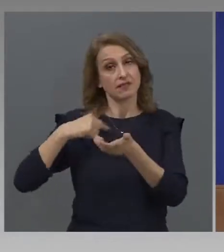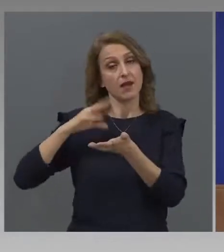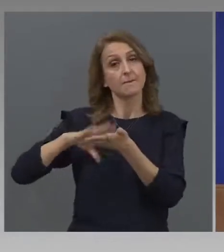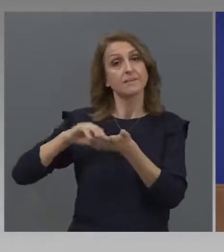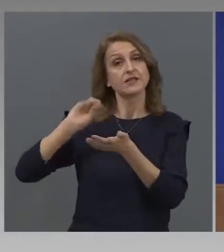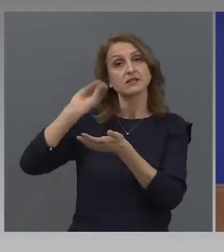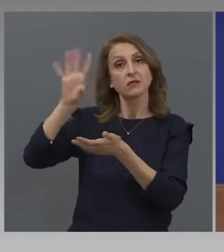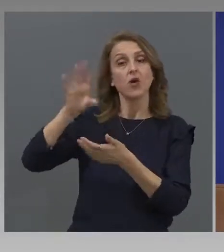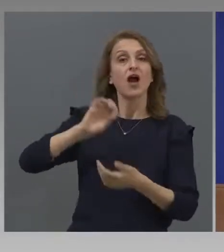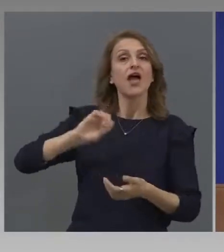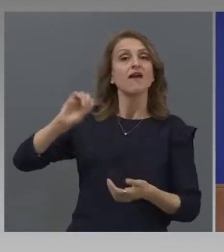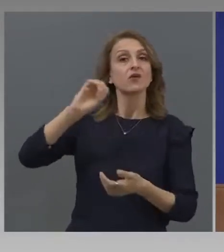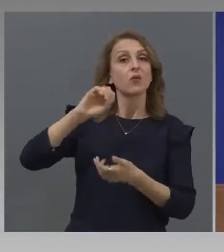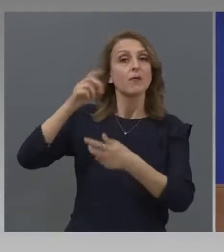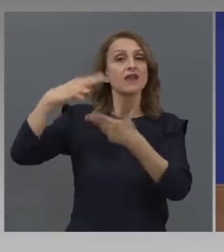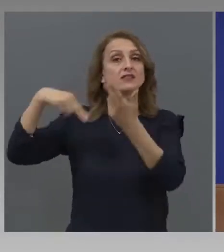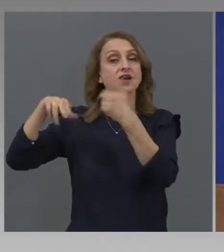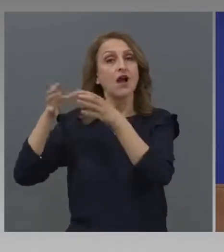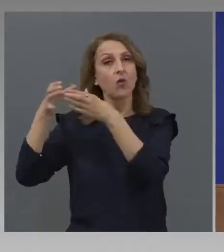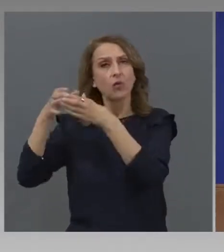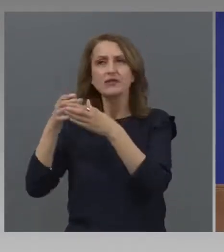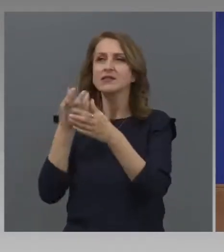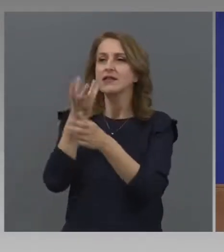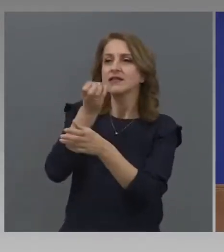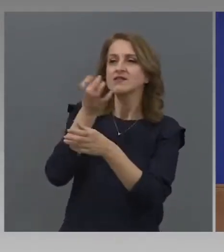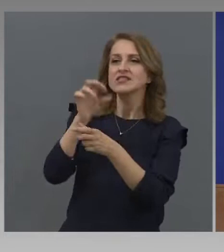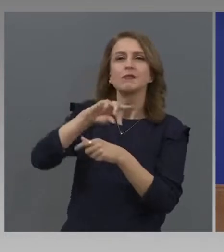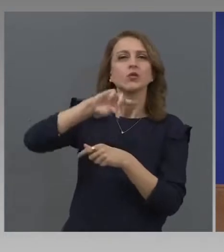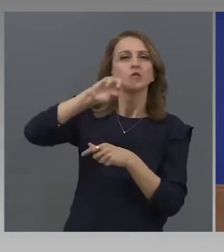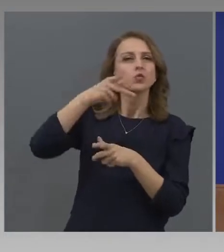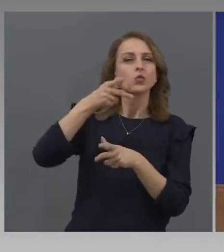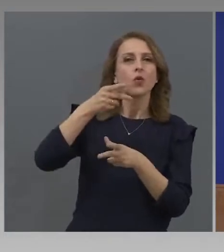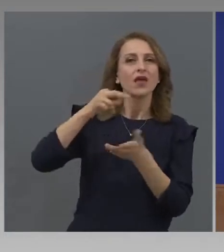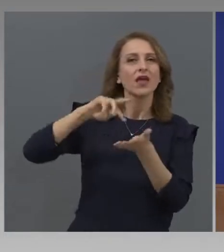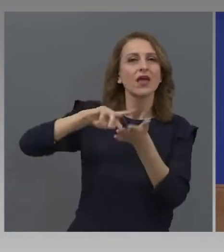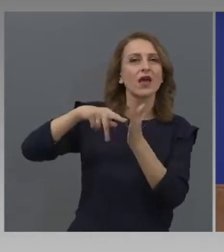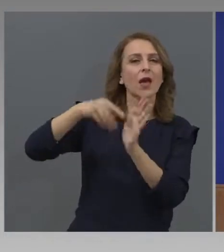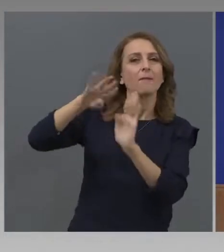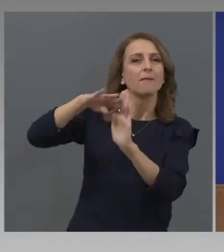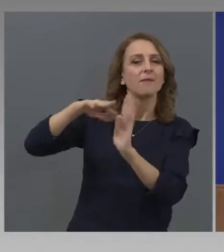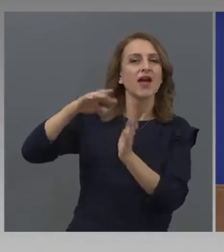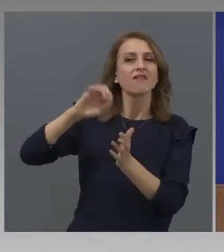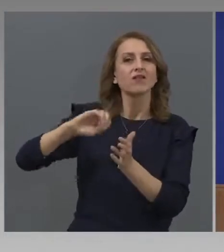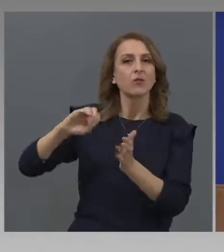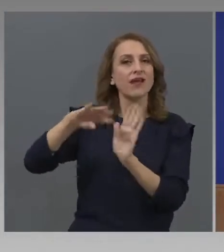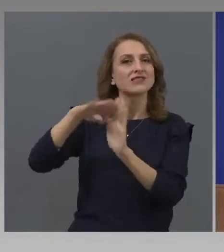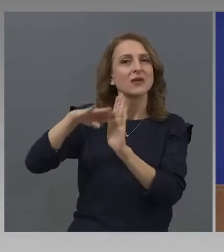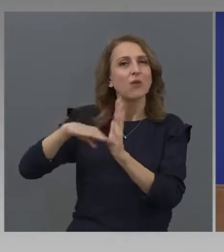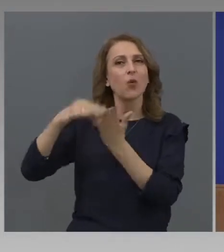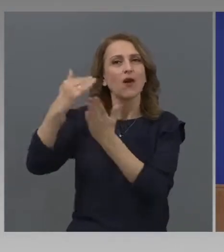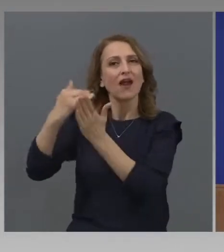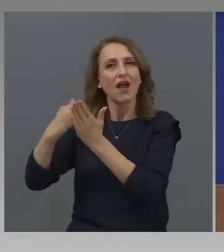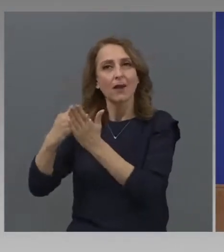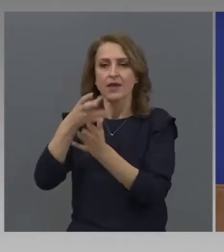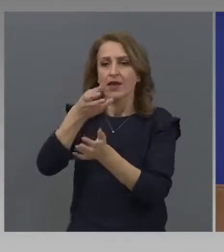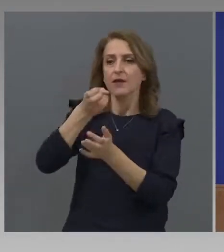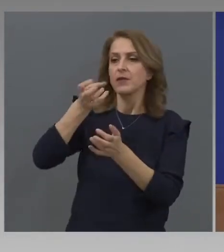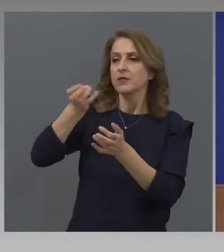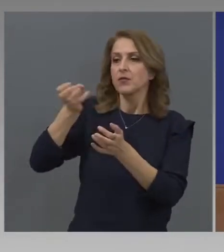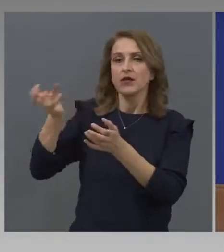добрат, за да може и от други програми да свалим още 200-300 милиона. Съответно, да слагаме там, където